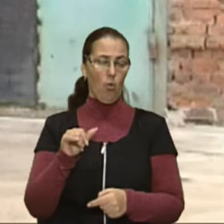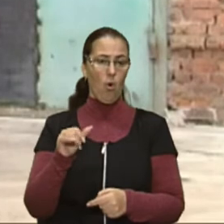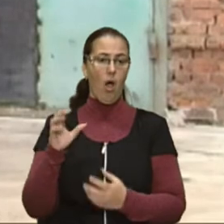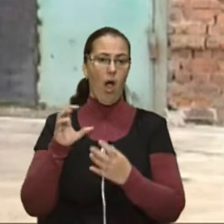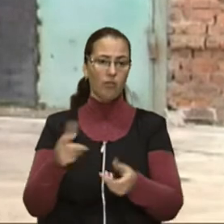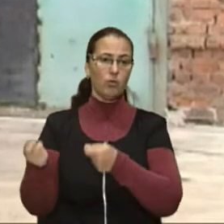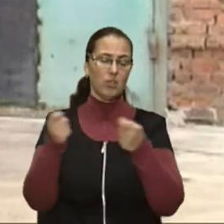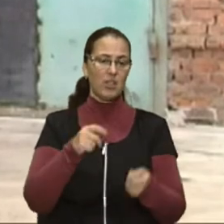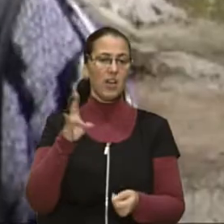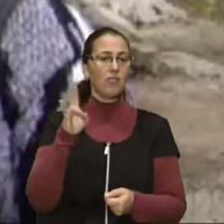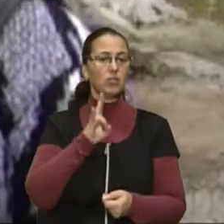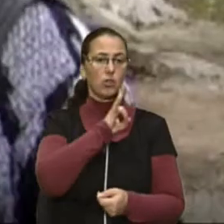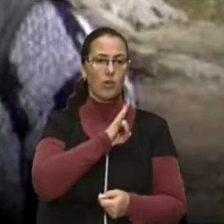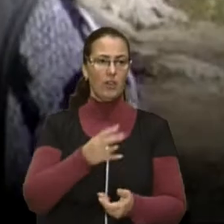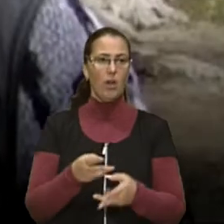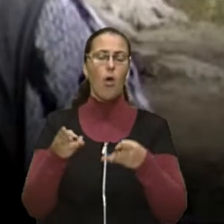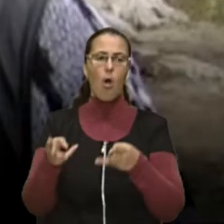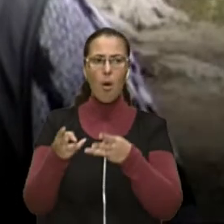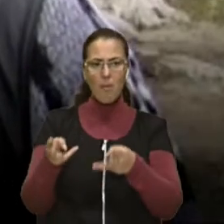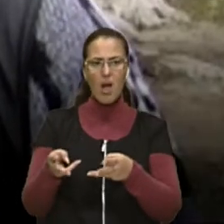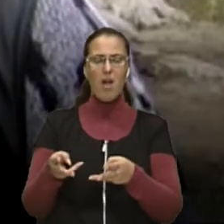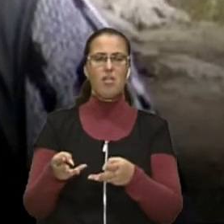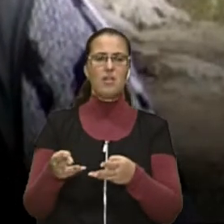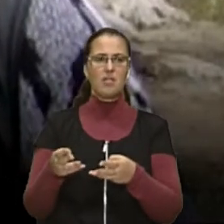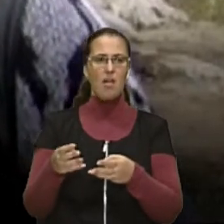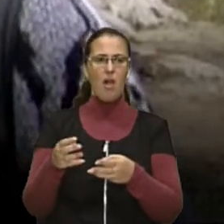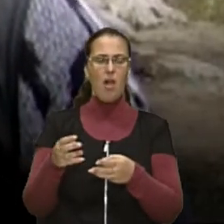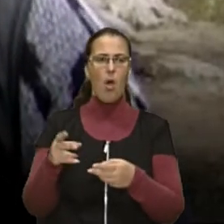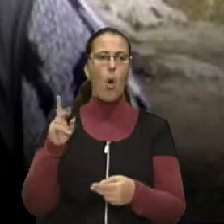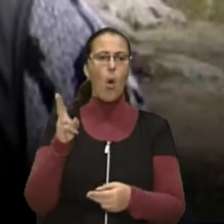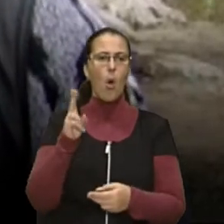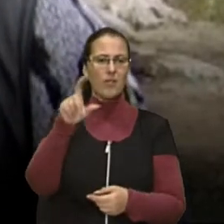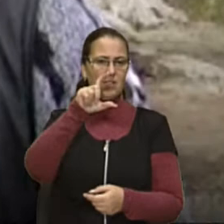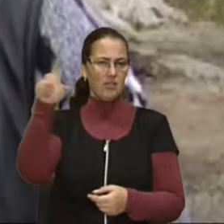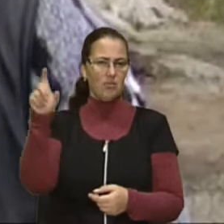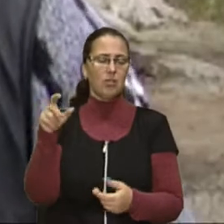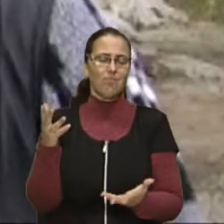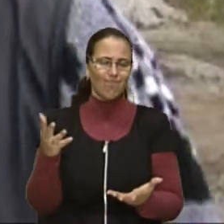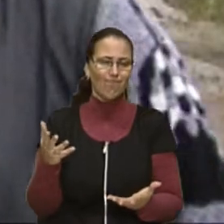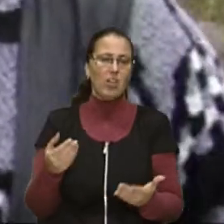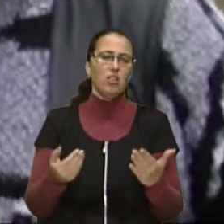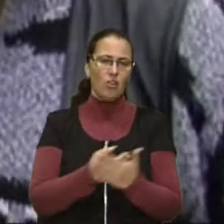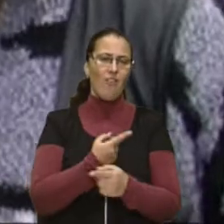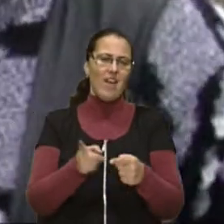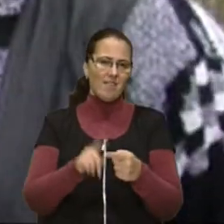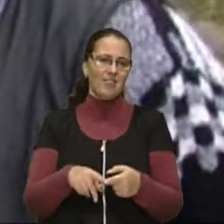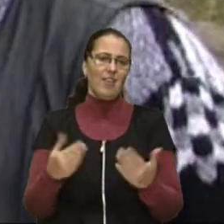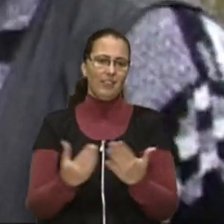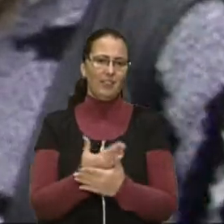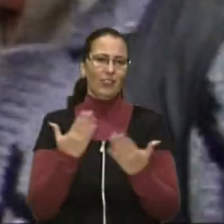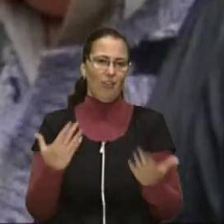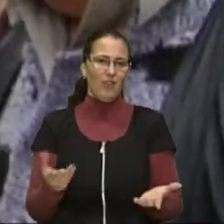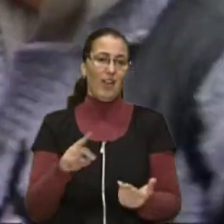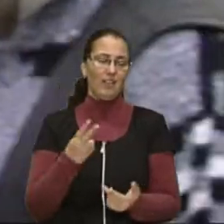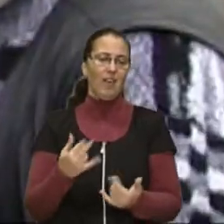Норвегії. «Опалення для салону, кондиціонеру, обдуви. Сказати, як чесно, нове це є нове. Як